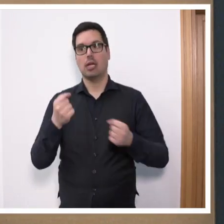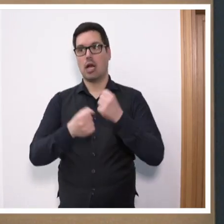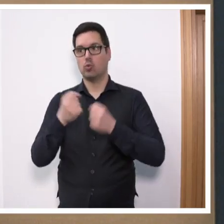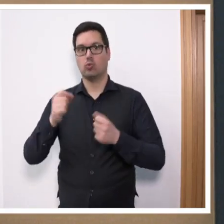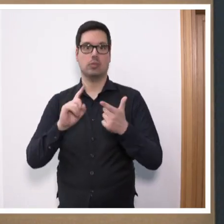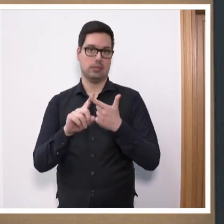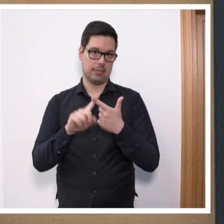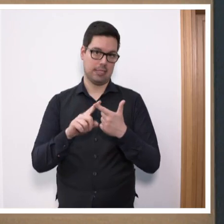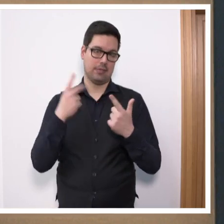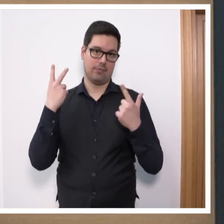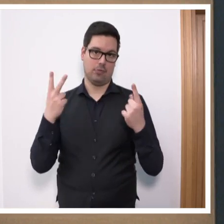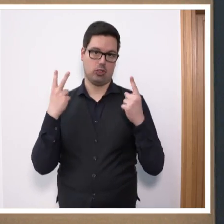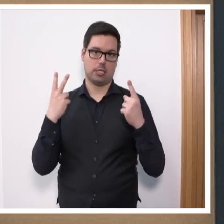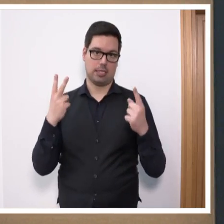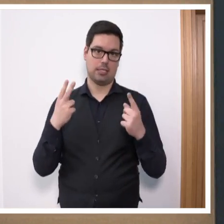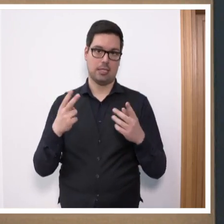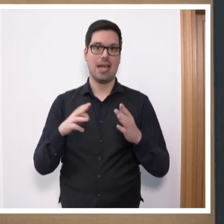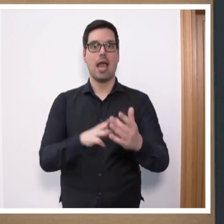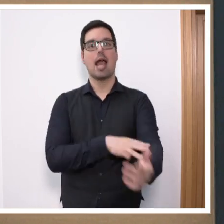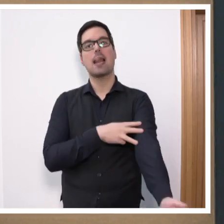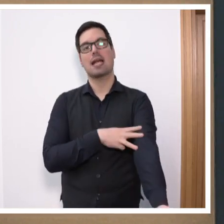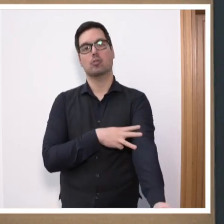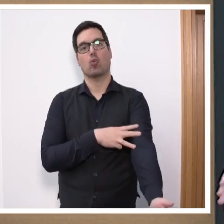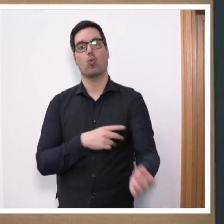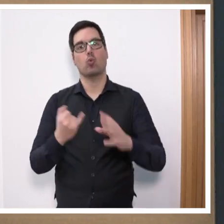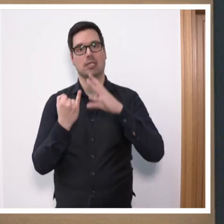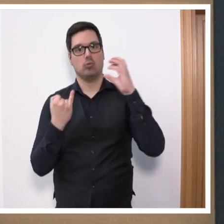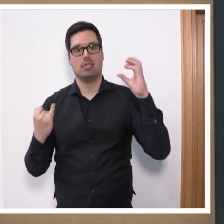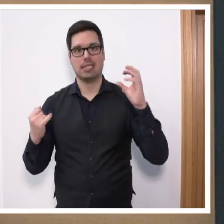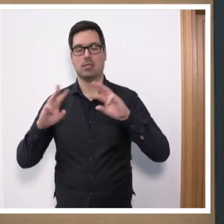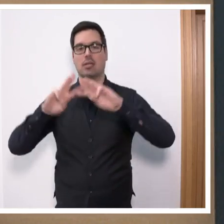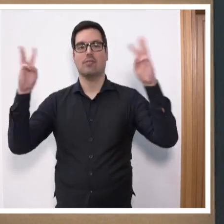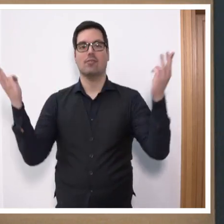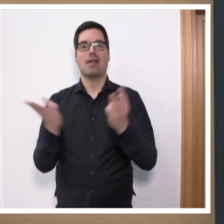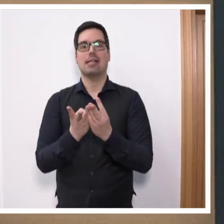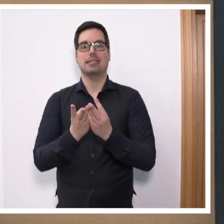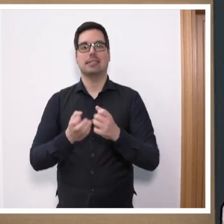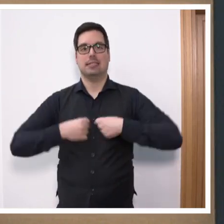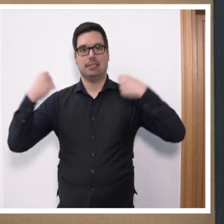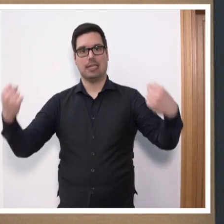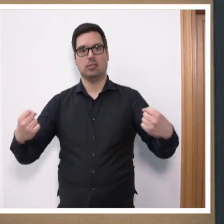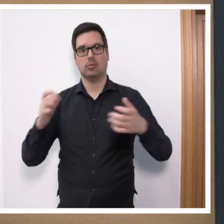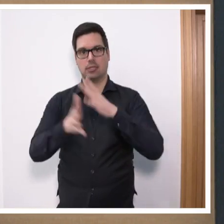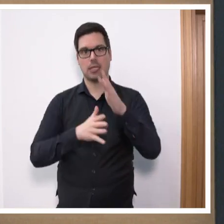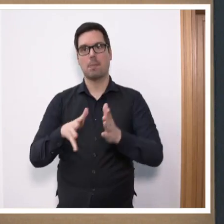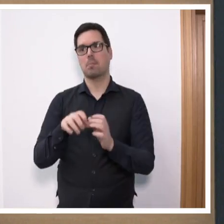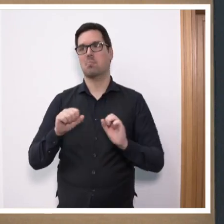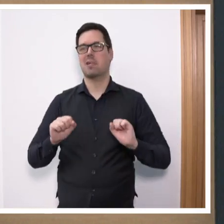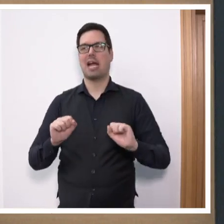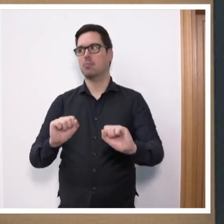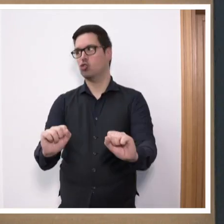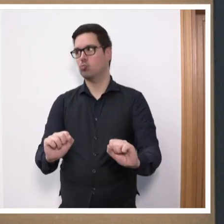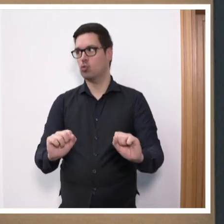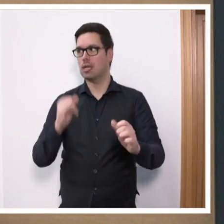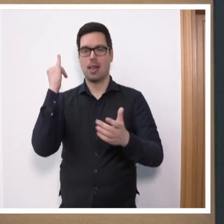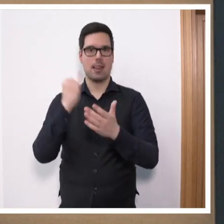zweite wichtige Branche in Deutschland ist die Elektroindustrie. Und die Welt hat kürzlich getitelt Bremsspuren bei der letzten noch